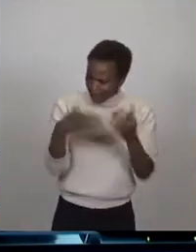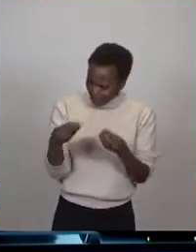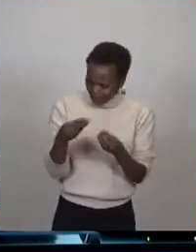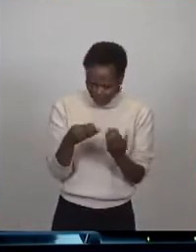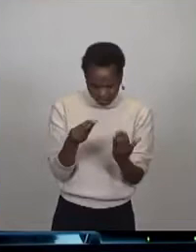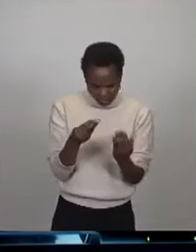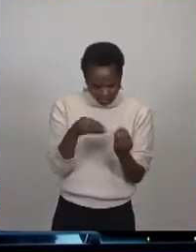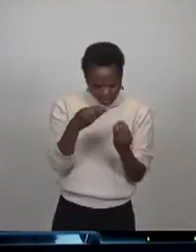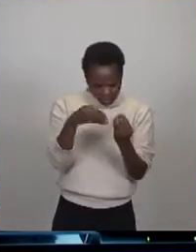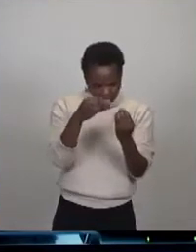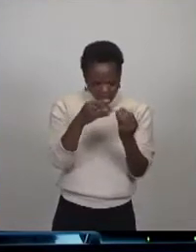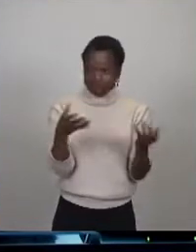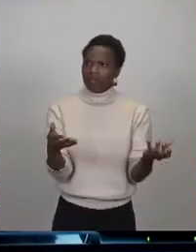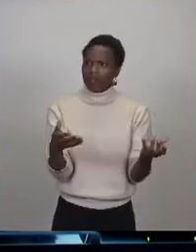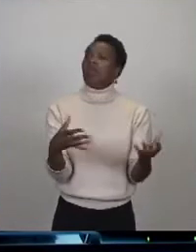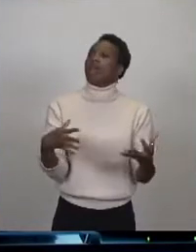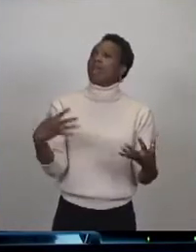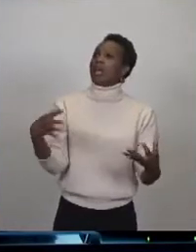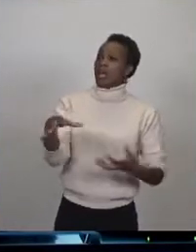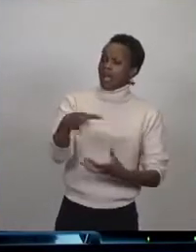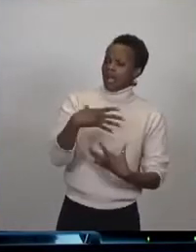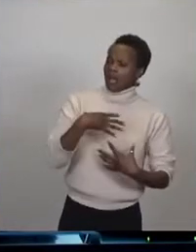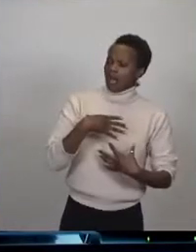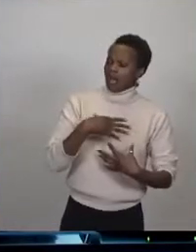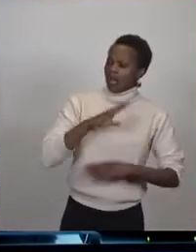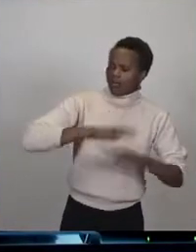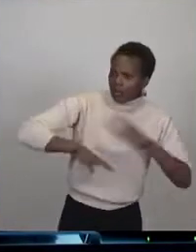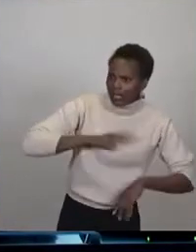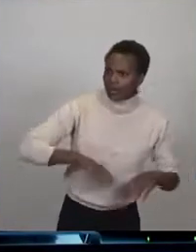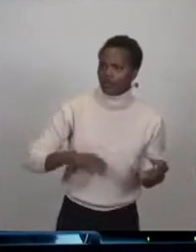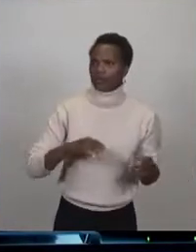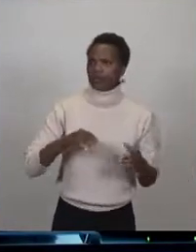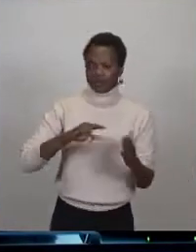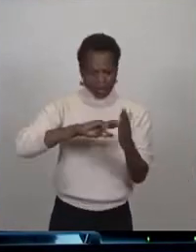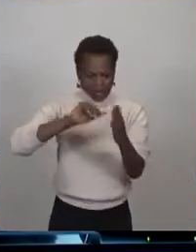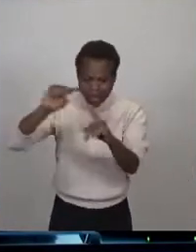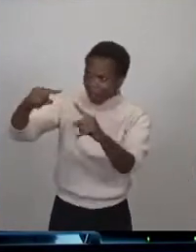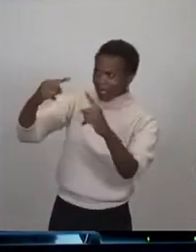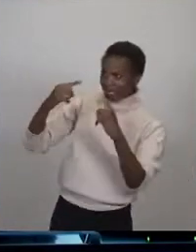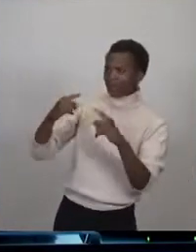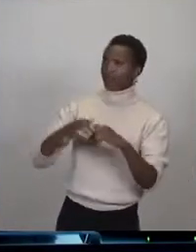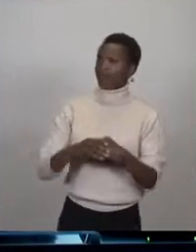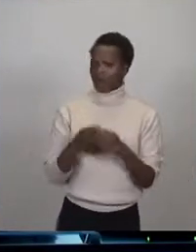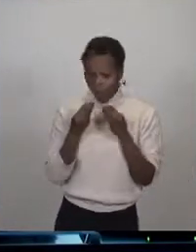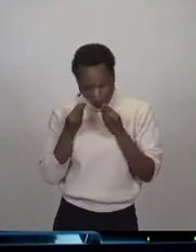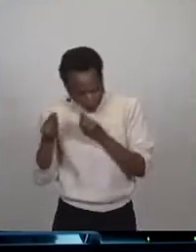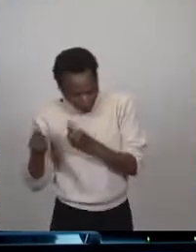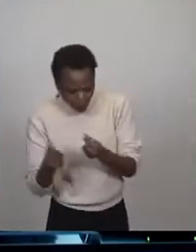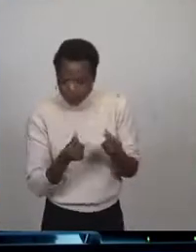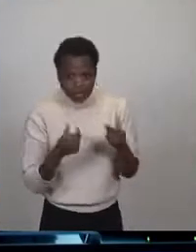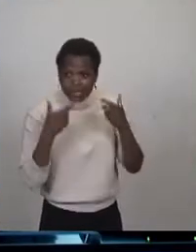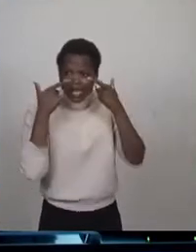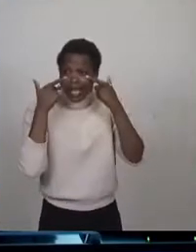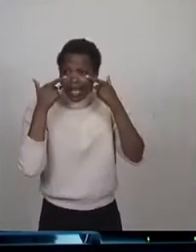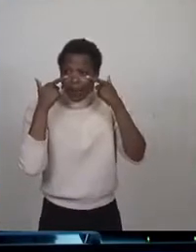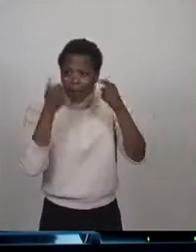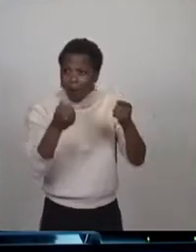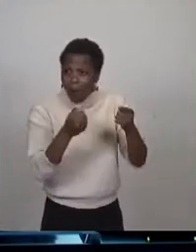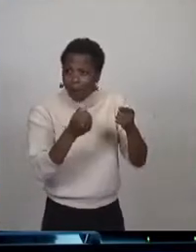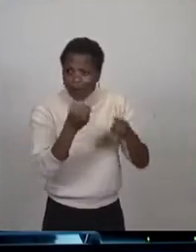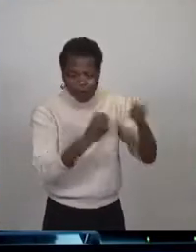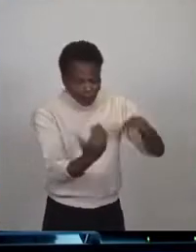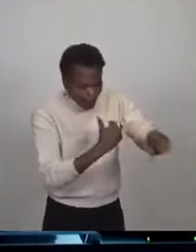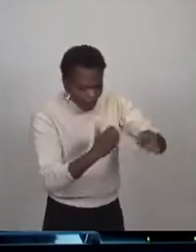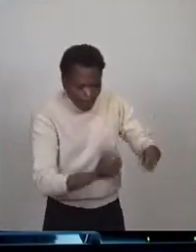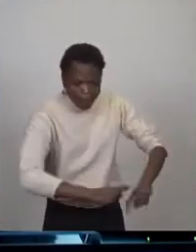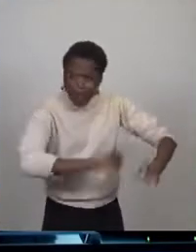crispation, les pétitions, les ressentis et les rues, où, objectivement, il y plus de trafic. On le voit, on le sait, il y des endroits où le trafic se concentre. On ne